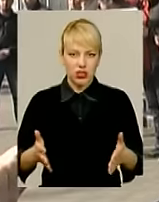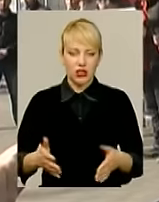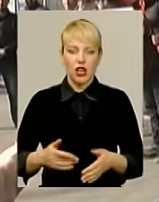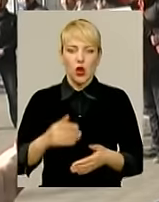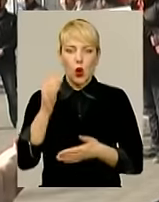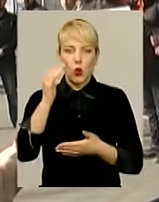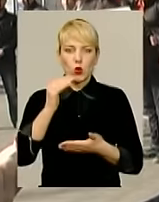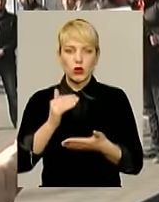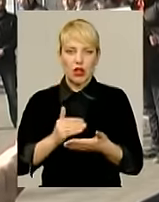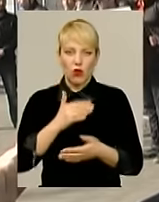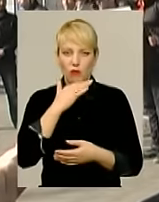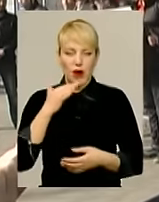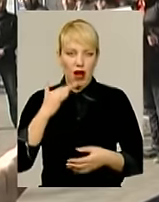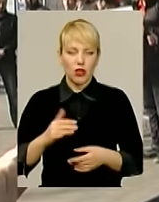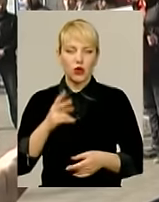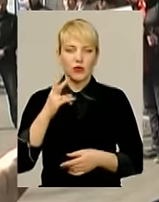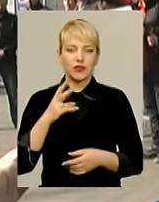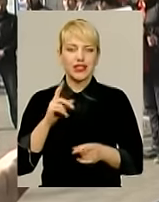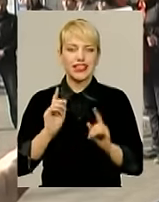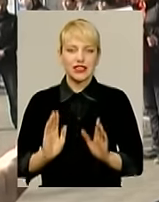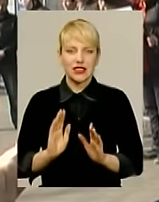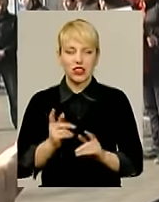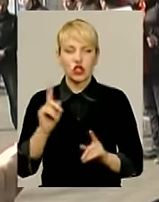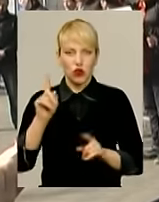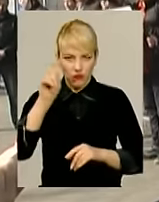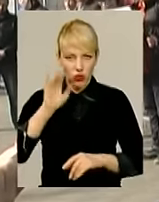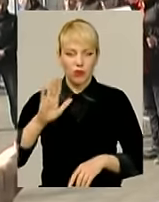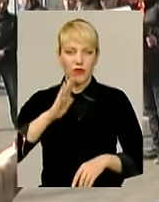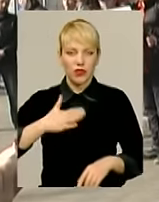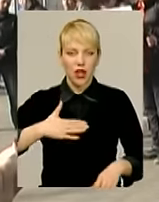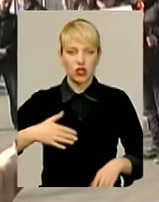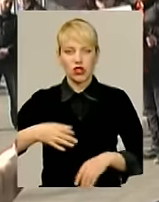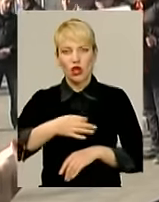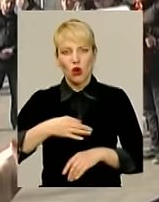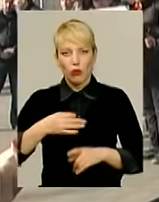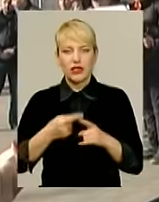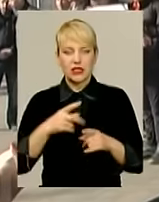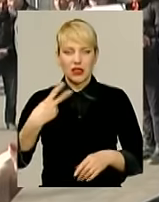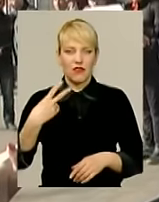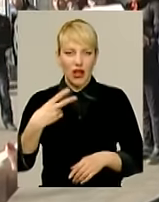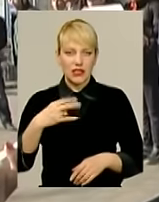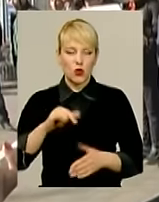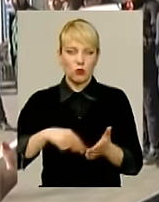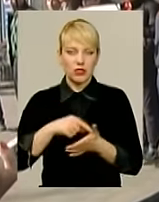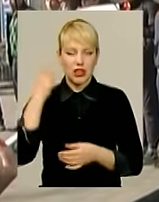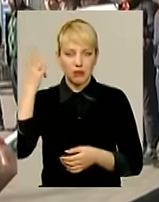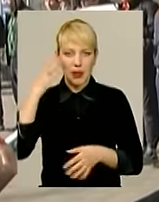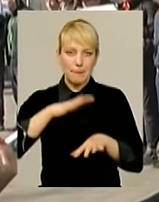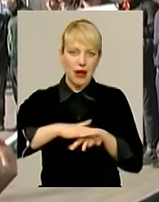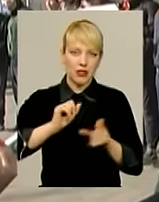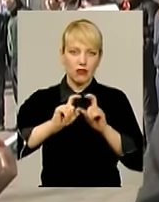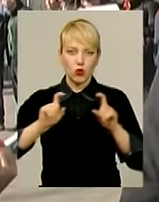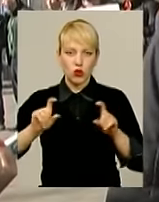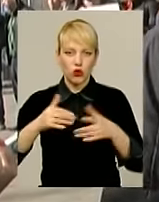Установ теж досить багато. Тільки тих, що більш-менш відомі і великі, біля 20 у місті Хмельницькому є банків, установ